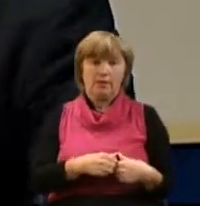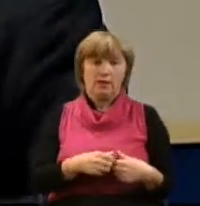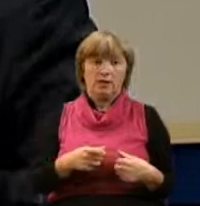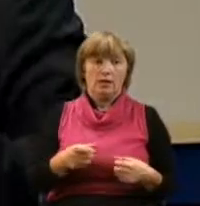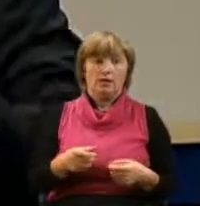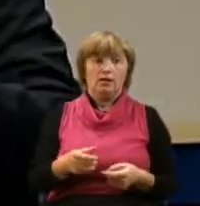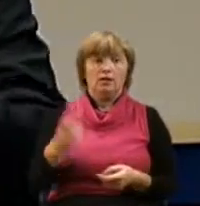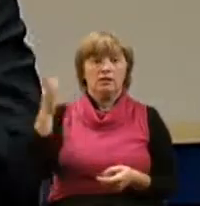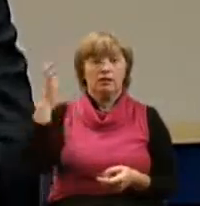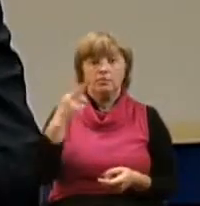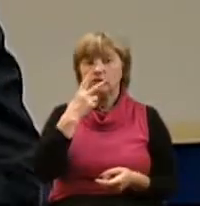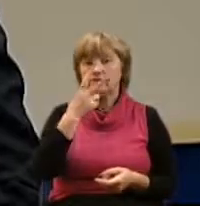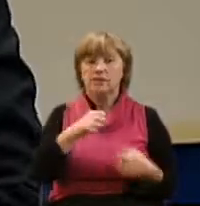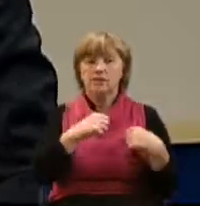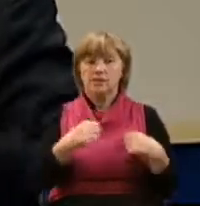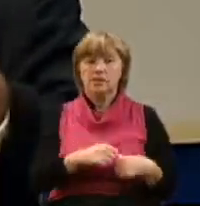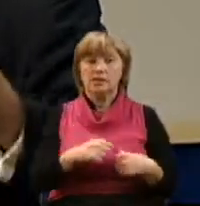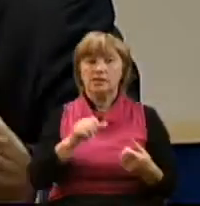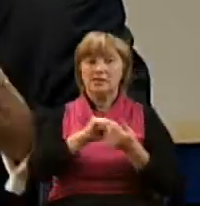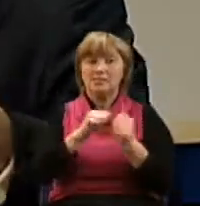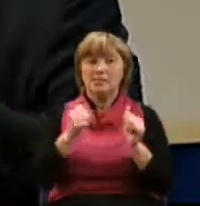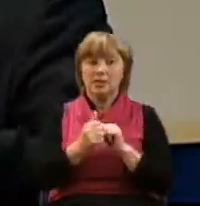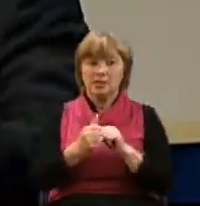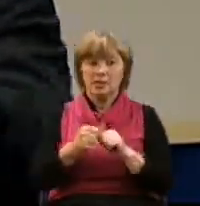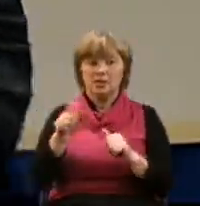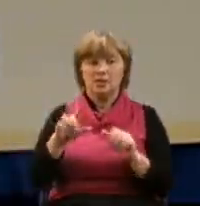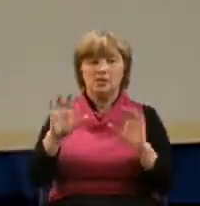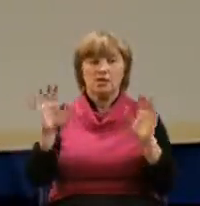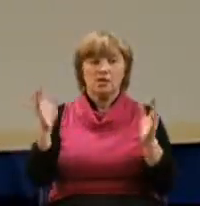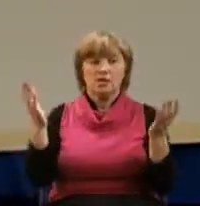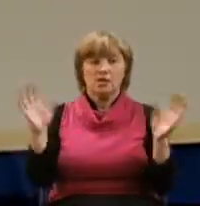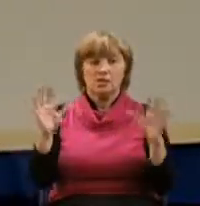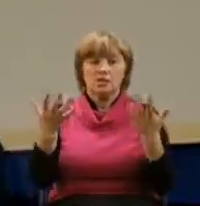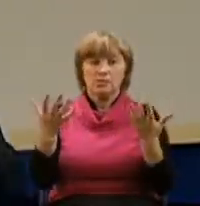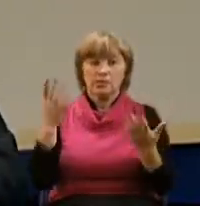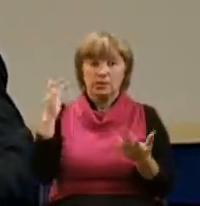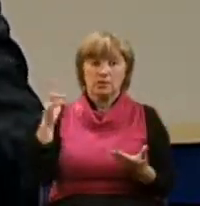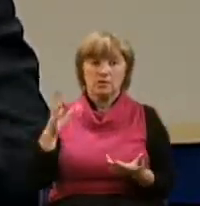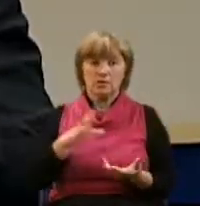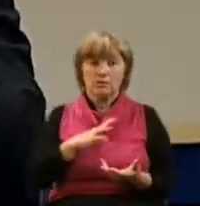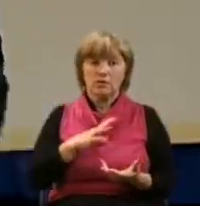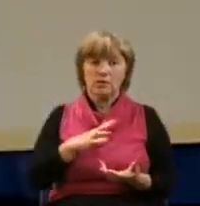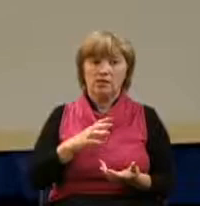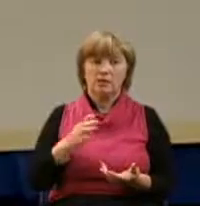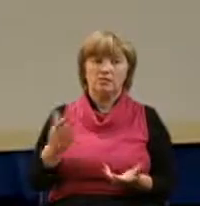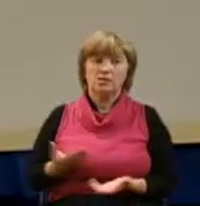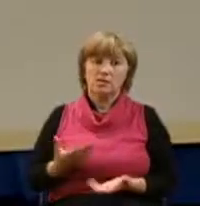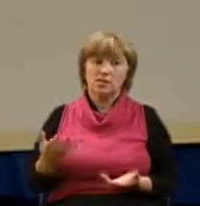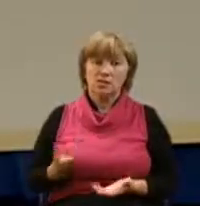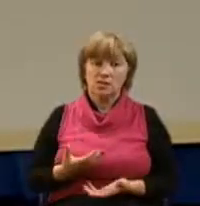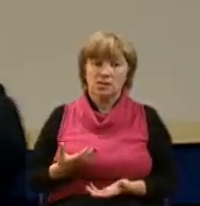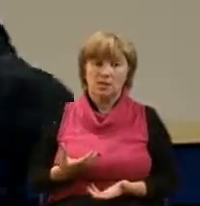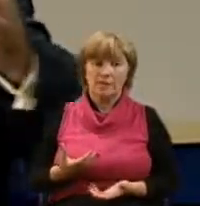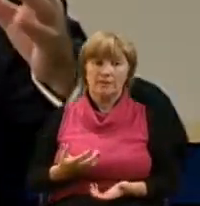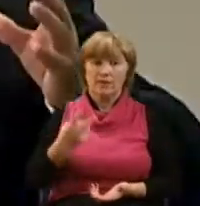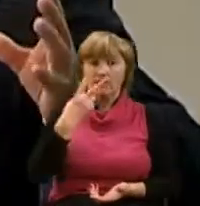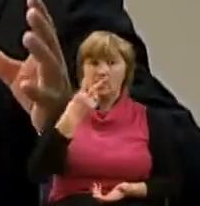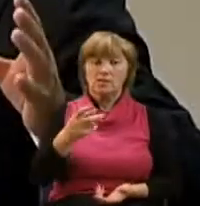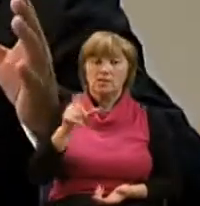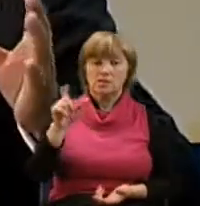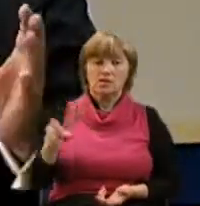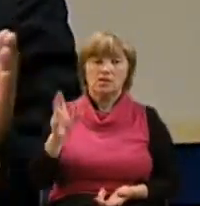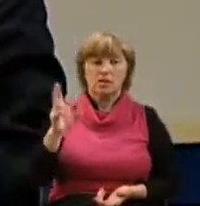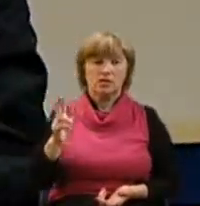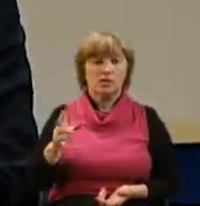видя сердце Петра, и все те события, которые были в его жизни, все то, через что он прошел, он видел его человеком,